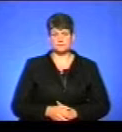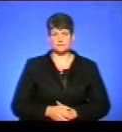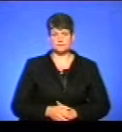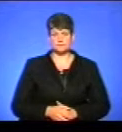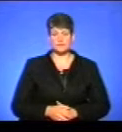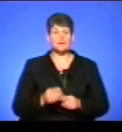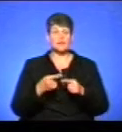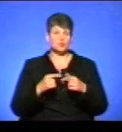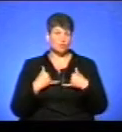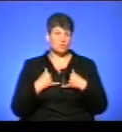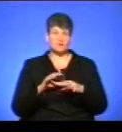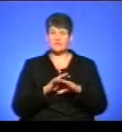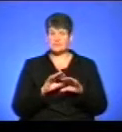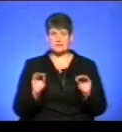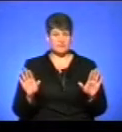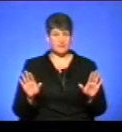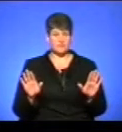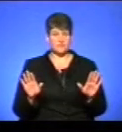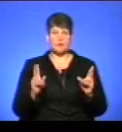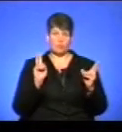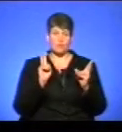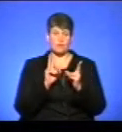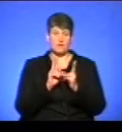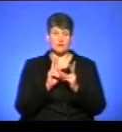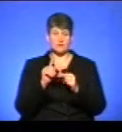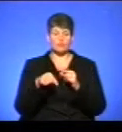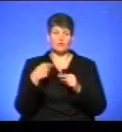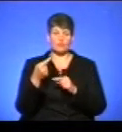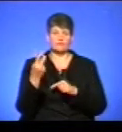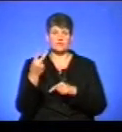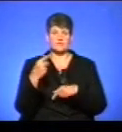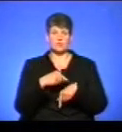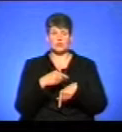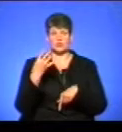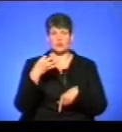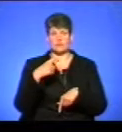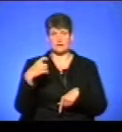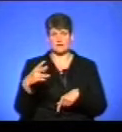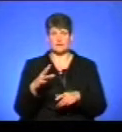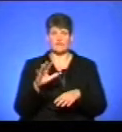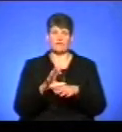На цьому в мене все. Побачимось уже о 20.40. На все добре.